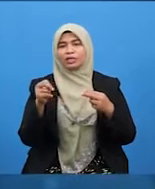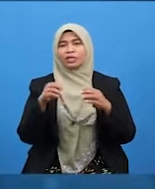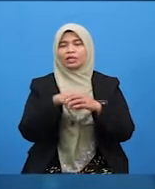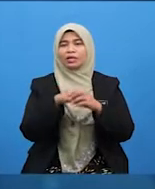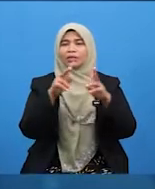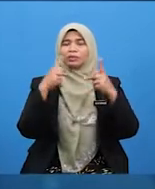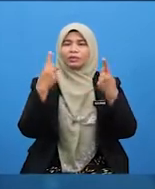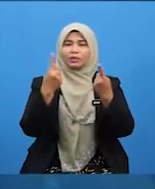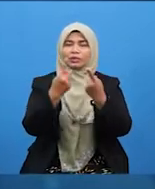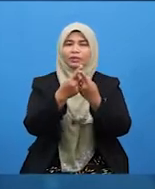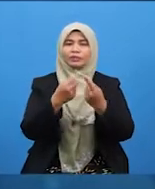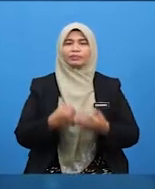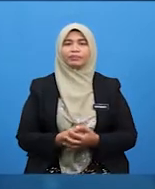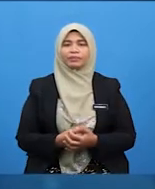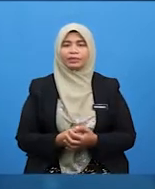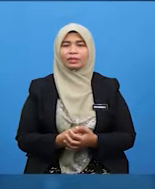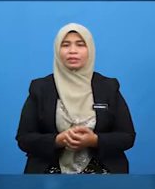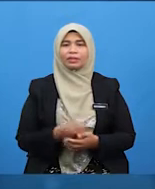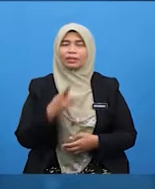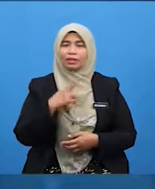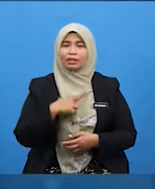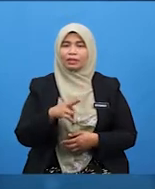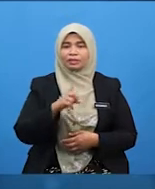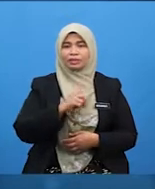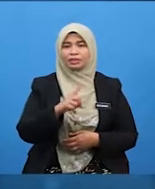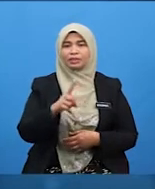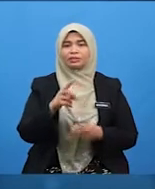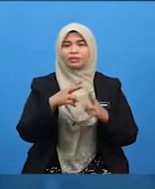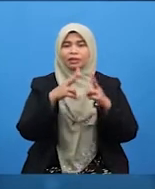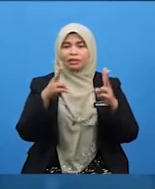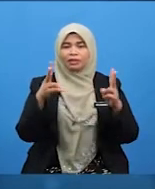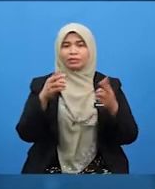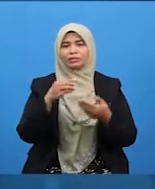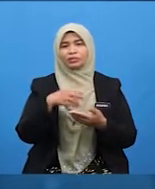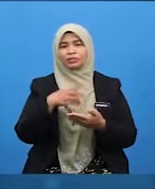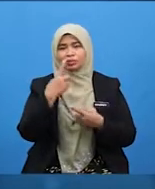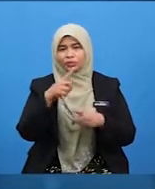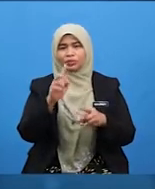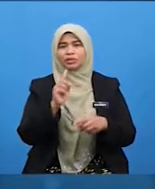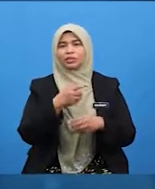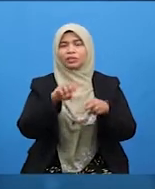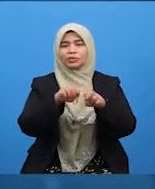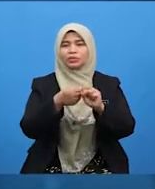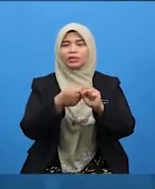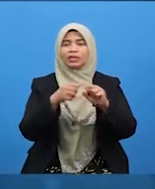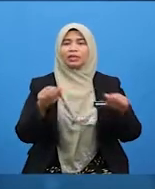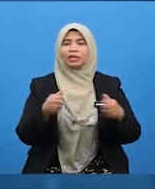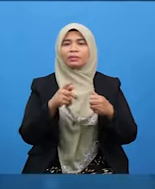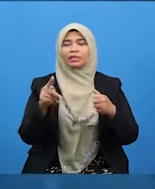kekeluargaan. Agama Islam sangat menuntut kita supaya